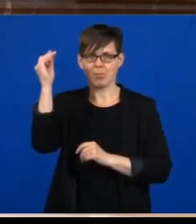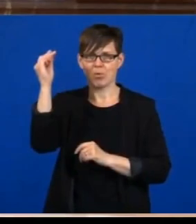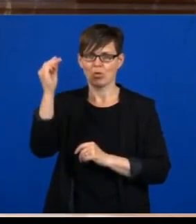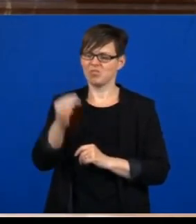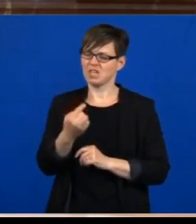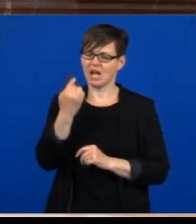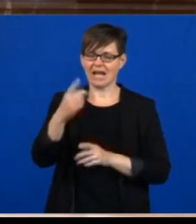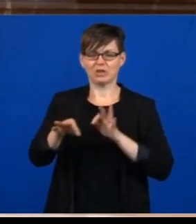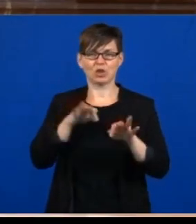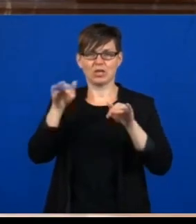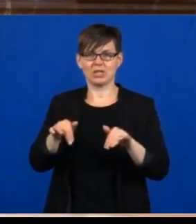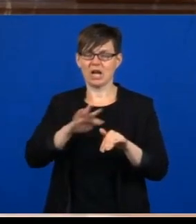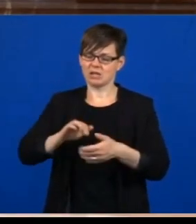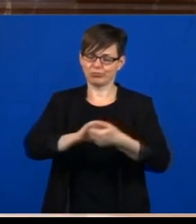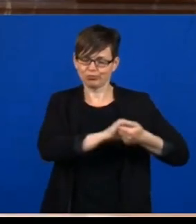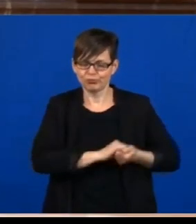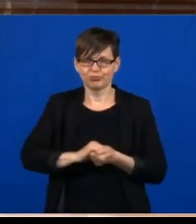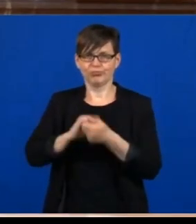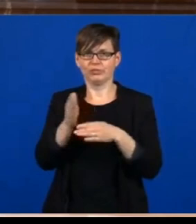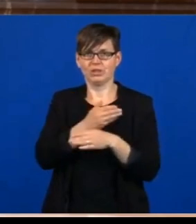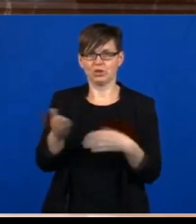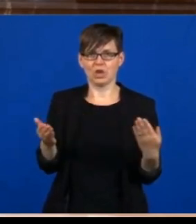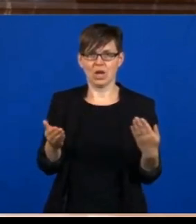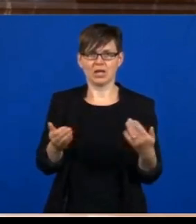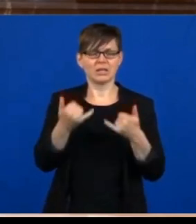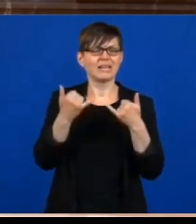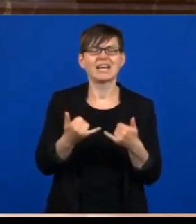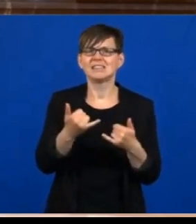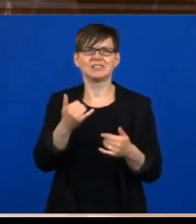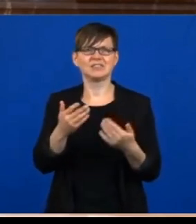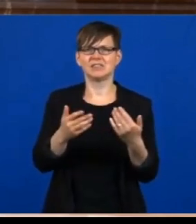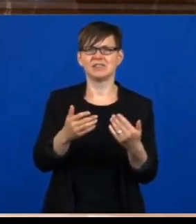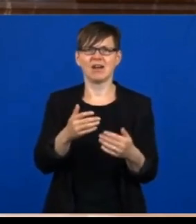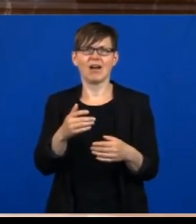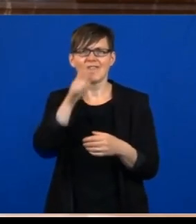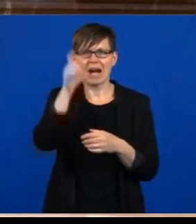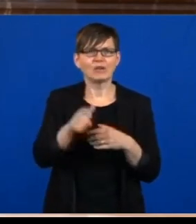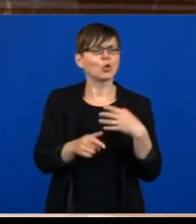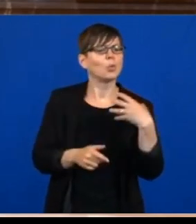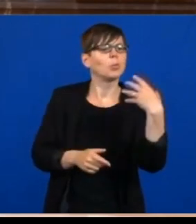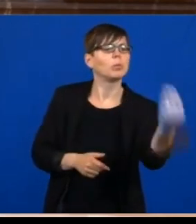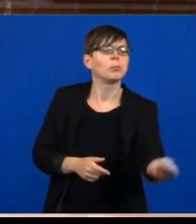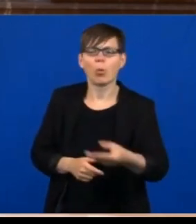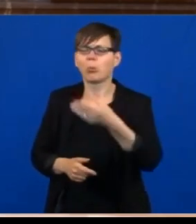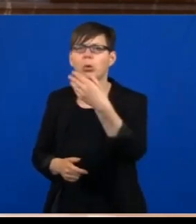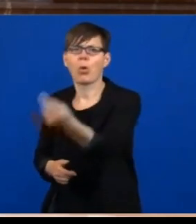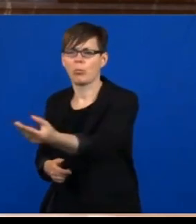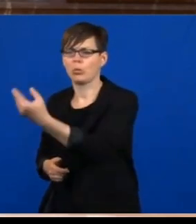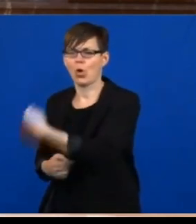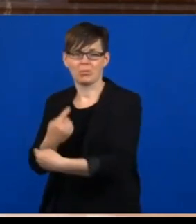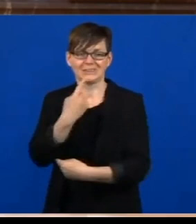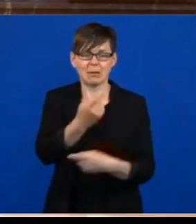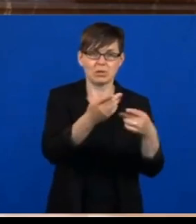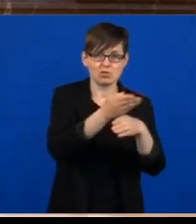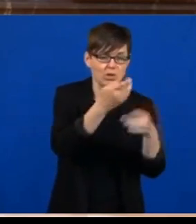Und diese ganzen Überlegungen, dass wir kleinräumig regionale Einschränkungen wieder stärker wirken